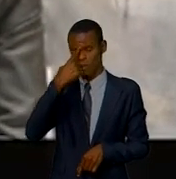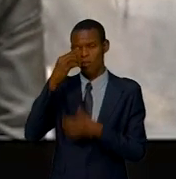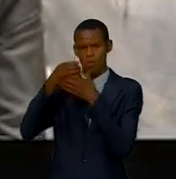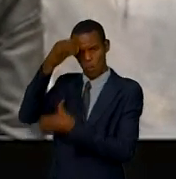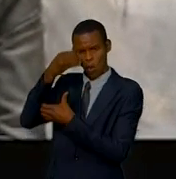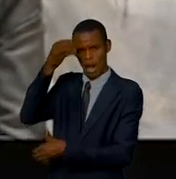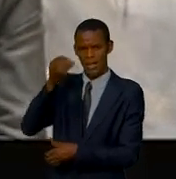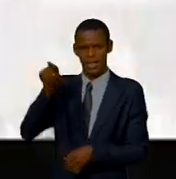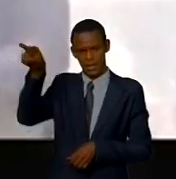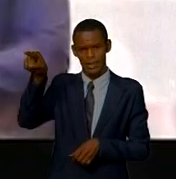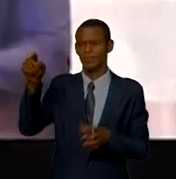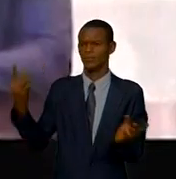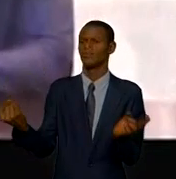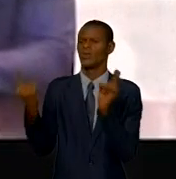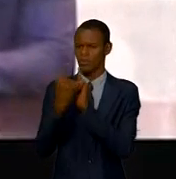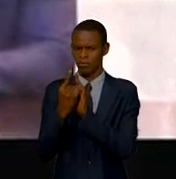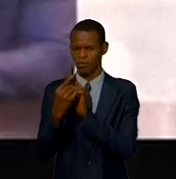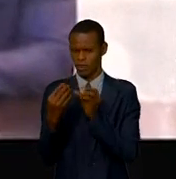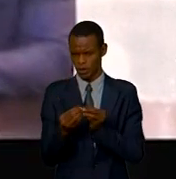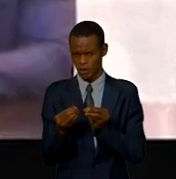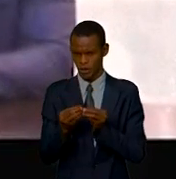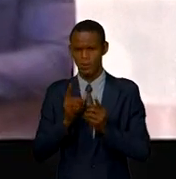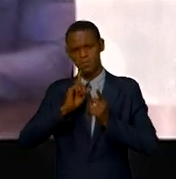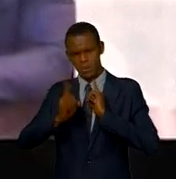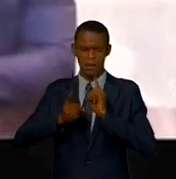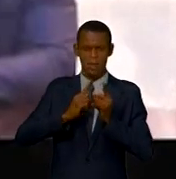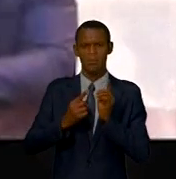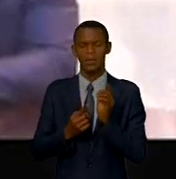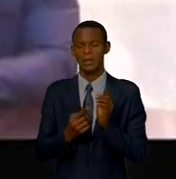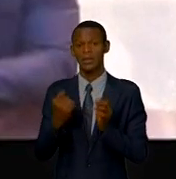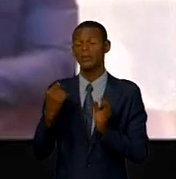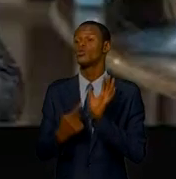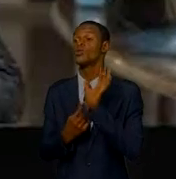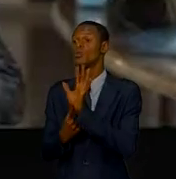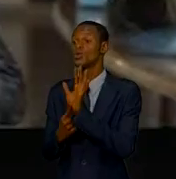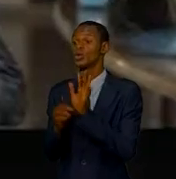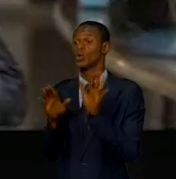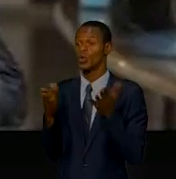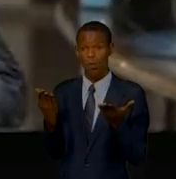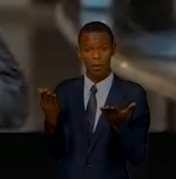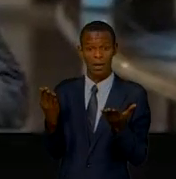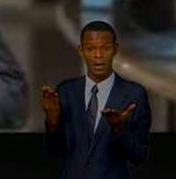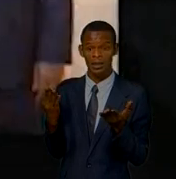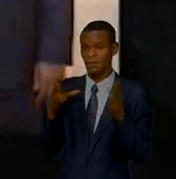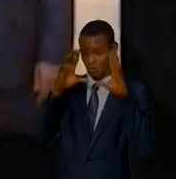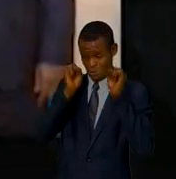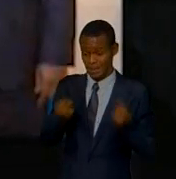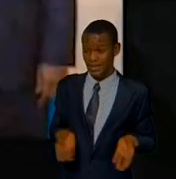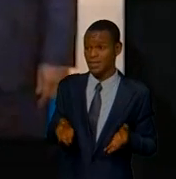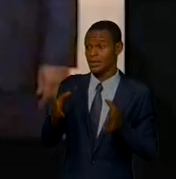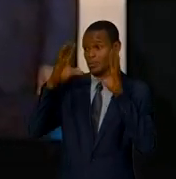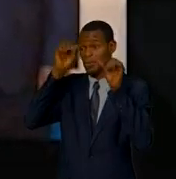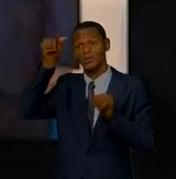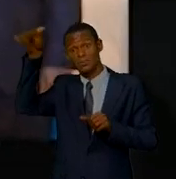exprimé à travers leurs différents mots la volonté de leurs chefs d'État respectifs, Félix-Antoine Chusseke de Tulumbo, et Paul